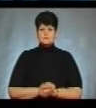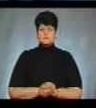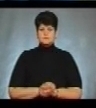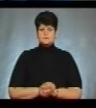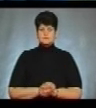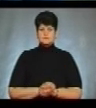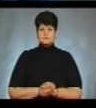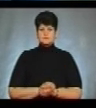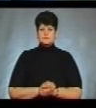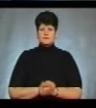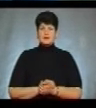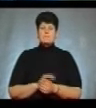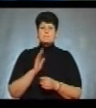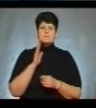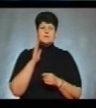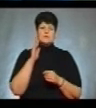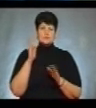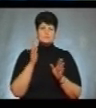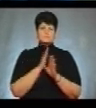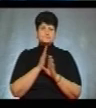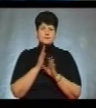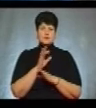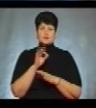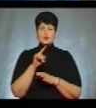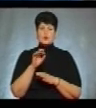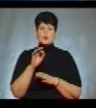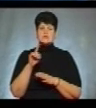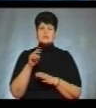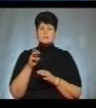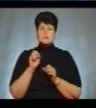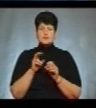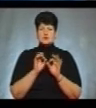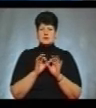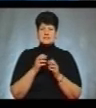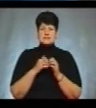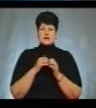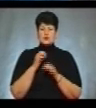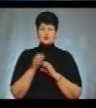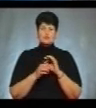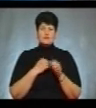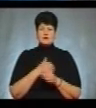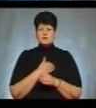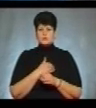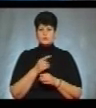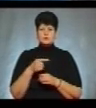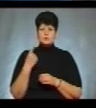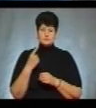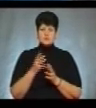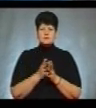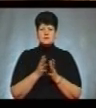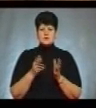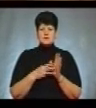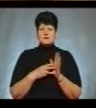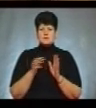Метеоролог обласного гідрометеоцентру Оксана Озимків розповідає, середньодобова температура на Тернопільщині перевищує 8